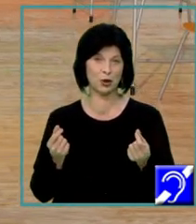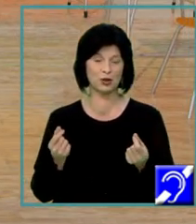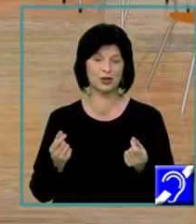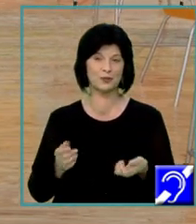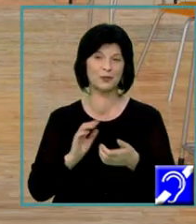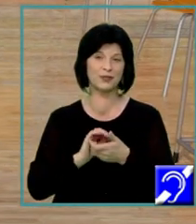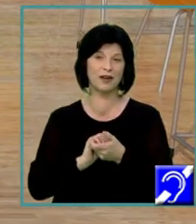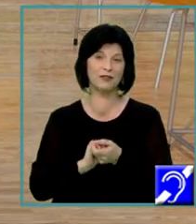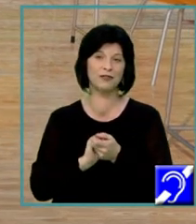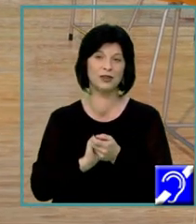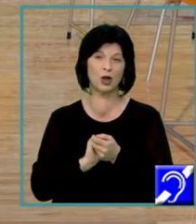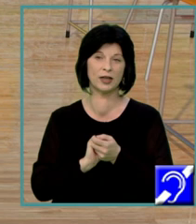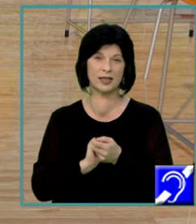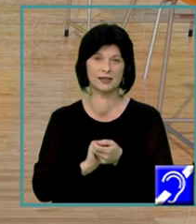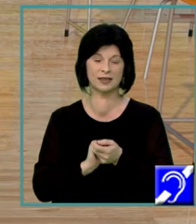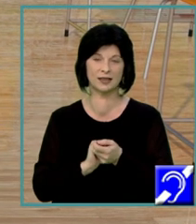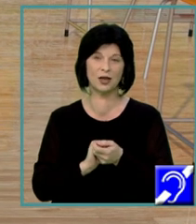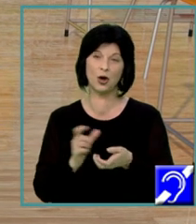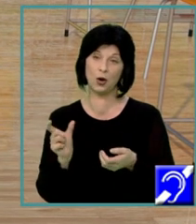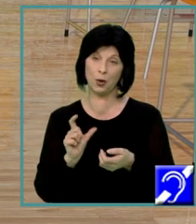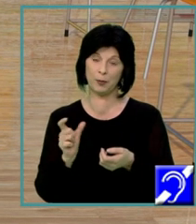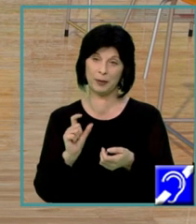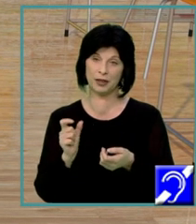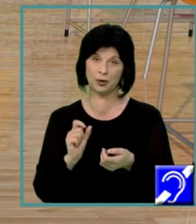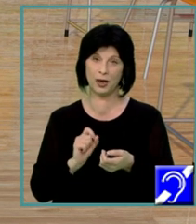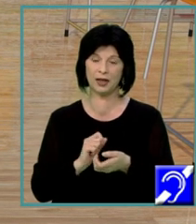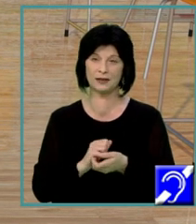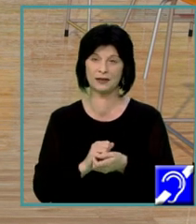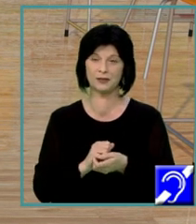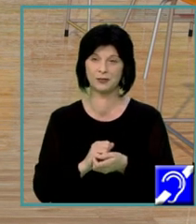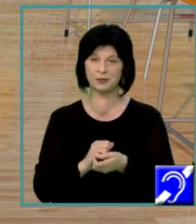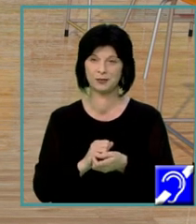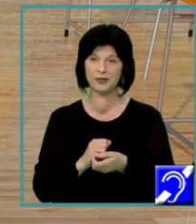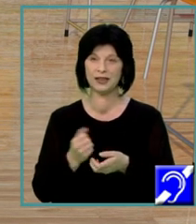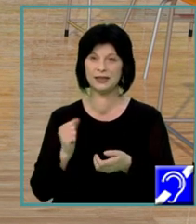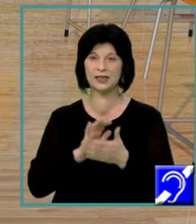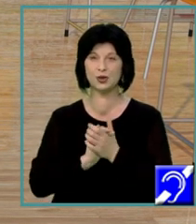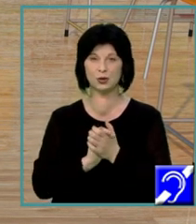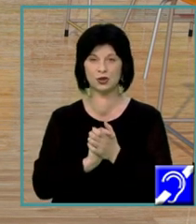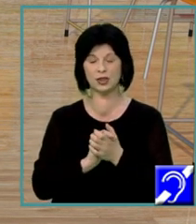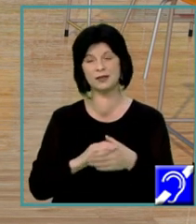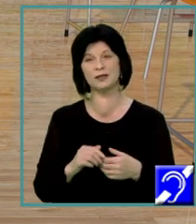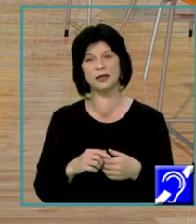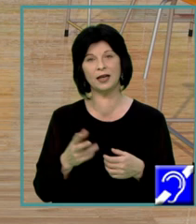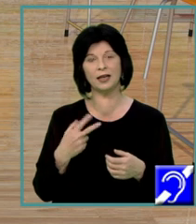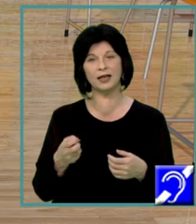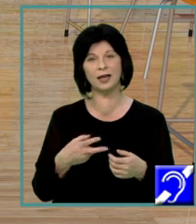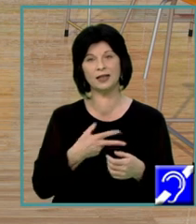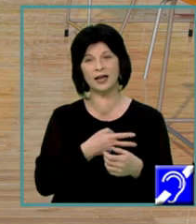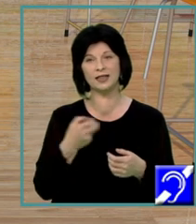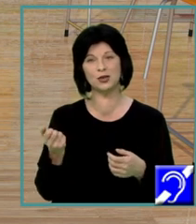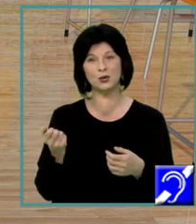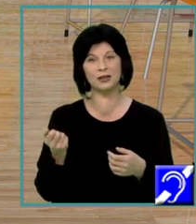să aveți o perioadă prolifică, să lucrați cu seriozitate, intens, și rezultatele de la Bacalaurea să fie pe măsura